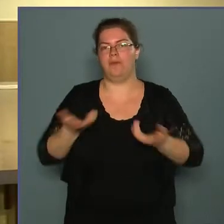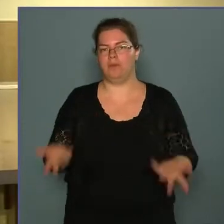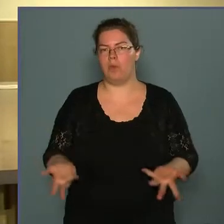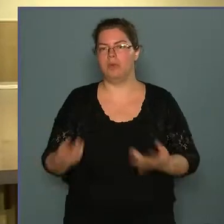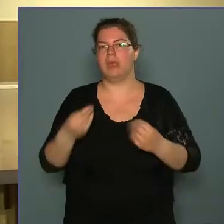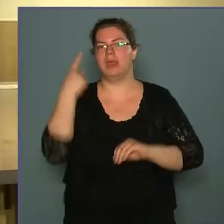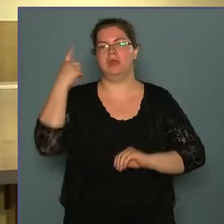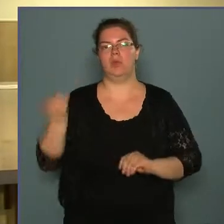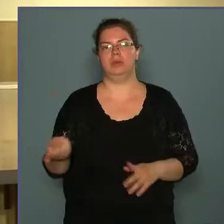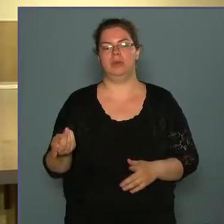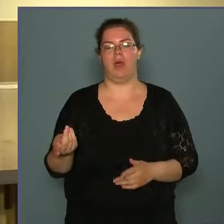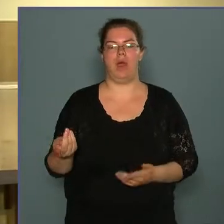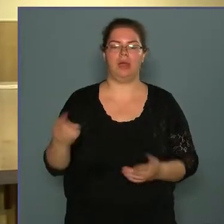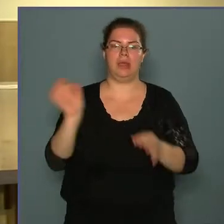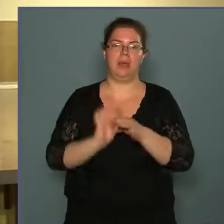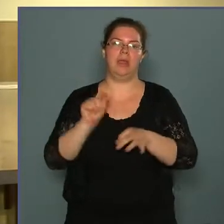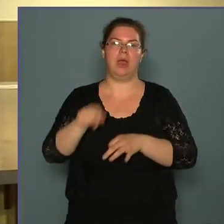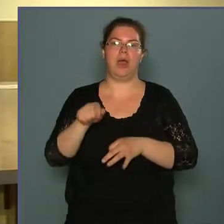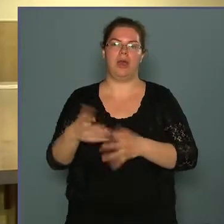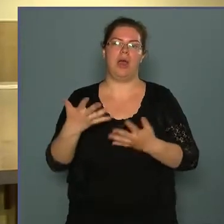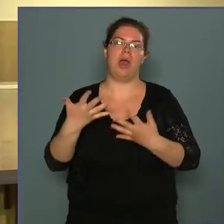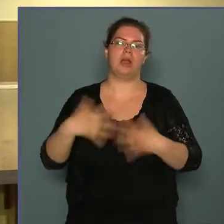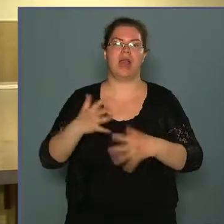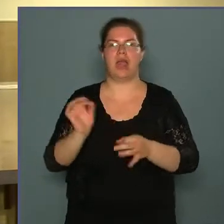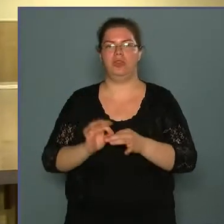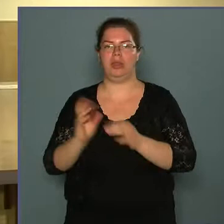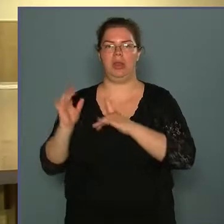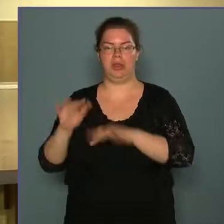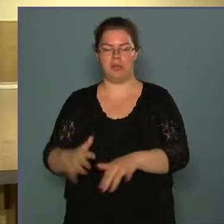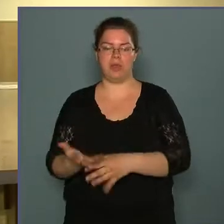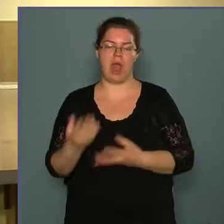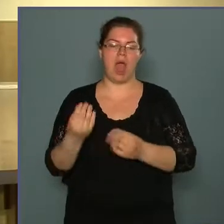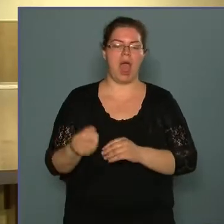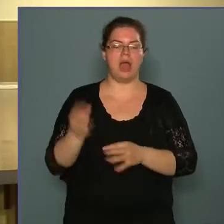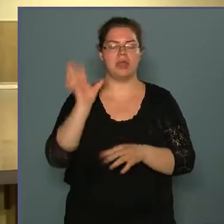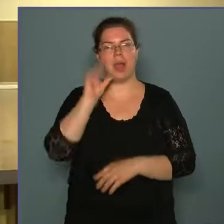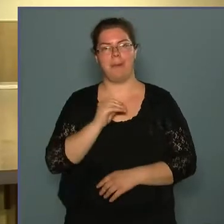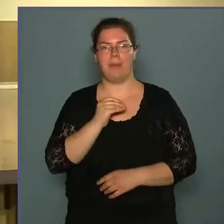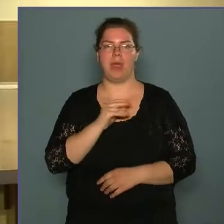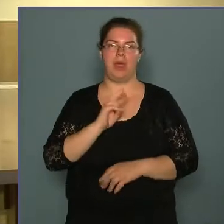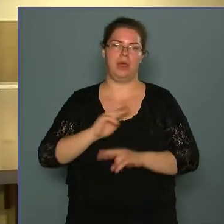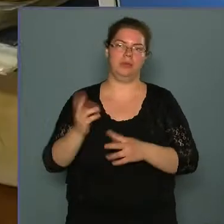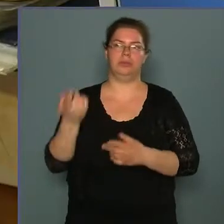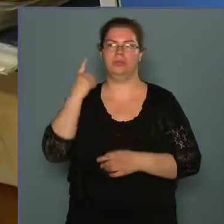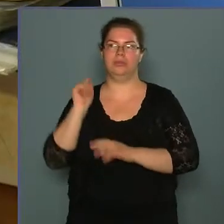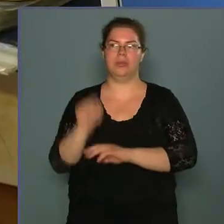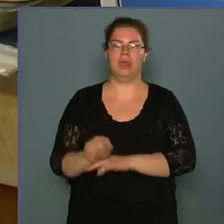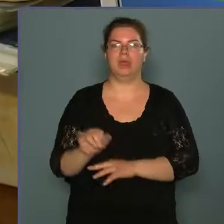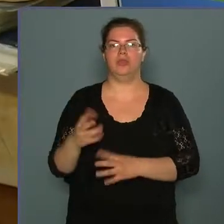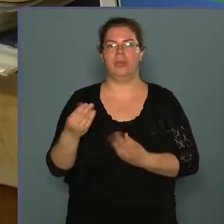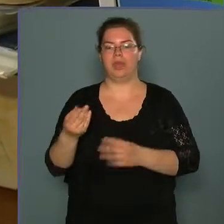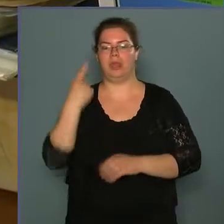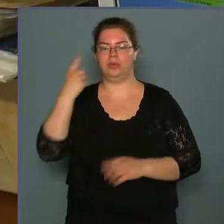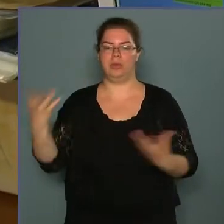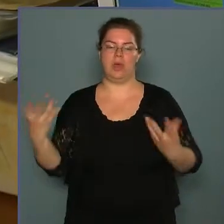mennyien tudnak éppen arra a káresetre vonulni, hányan nem hány ember ér rá, és mennyien tudnak